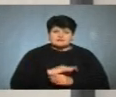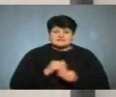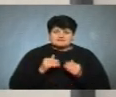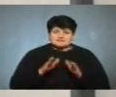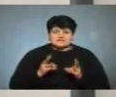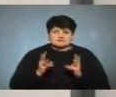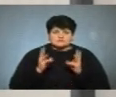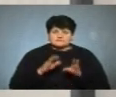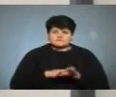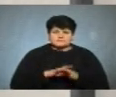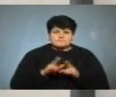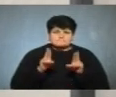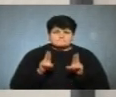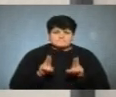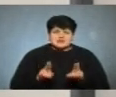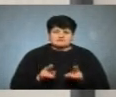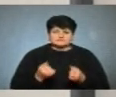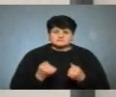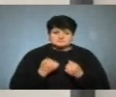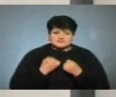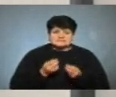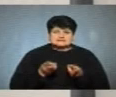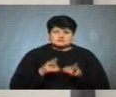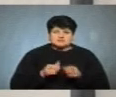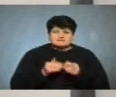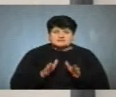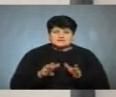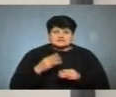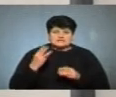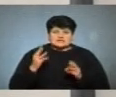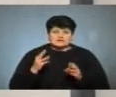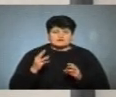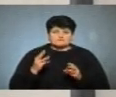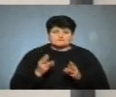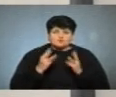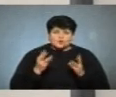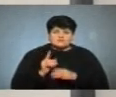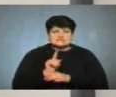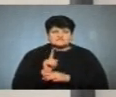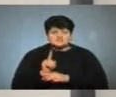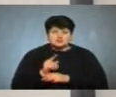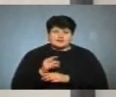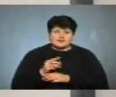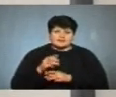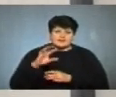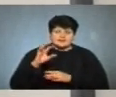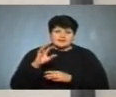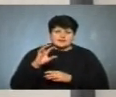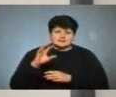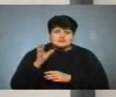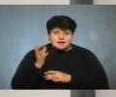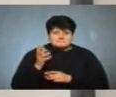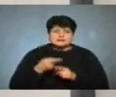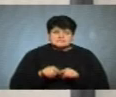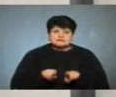не дотримуються правил безпеки, залишають відкритий вогонь без нагляду, свічки, лампи, і це